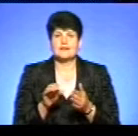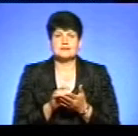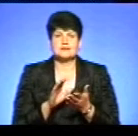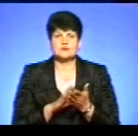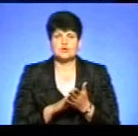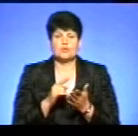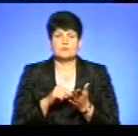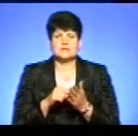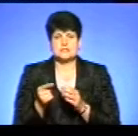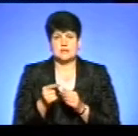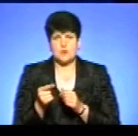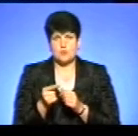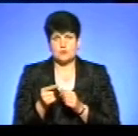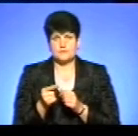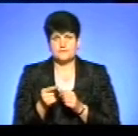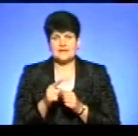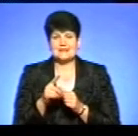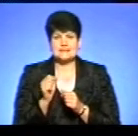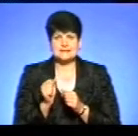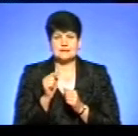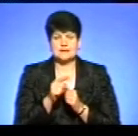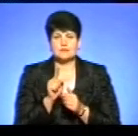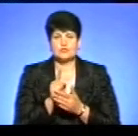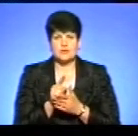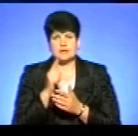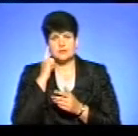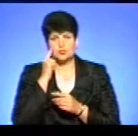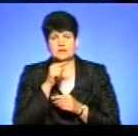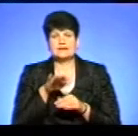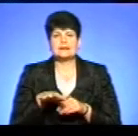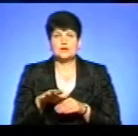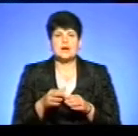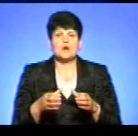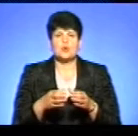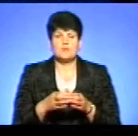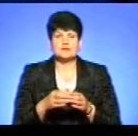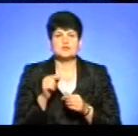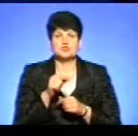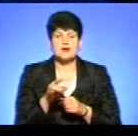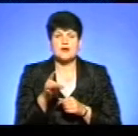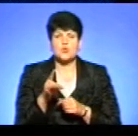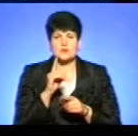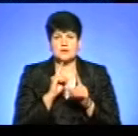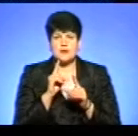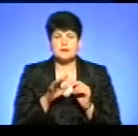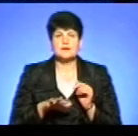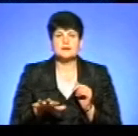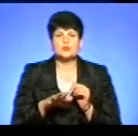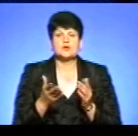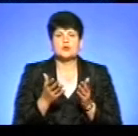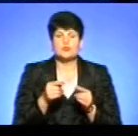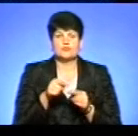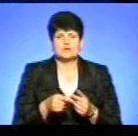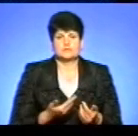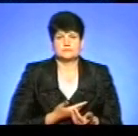у місті Тернополі. І за них мала би подбати та територіальна громада, чи та районна рада, на території якої вони